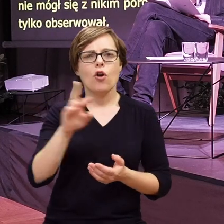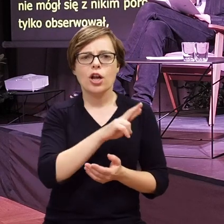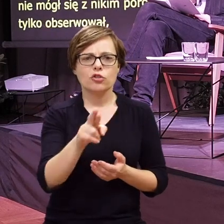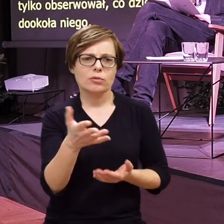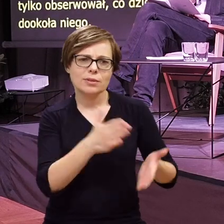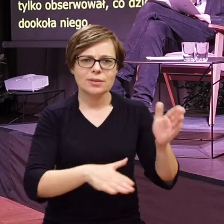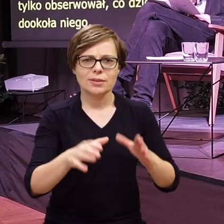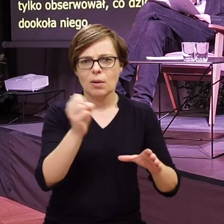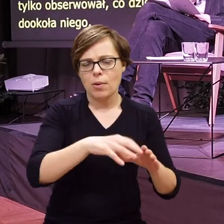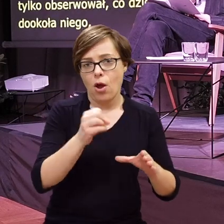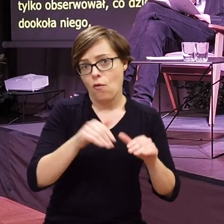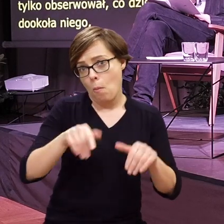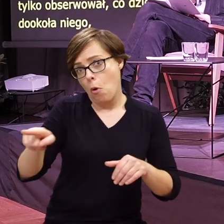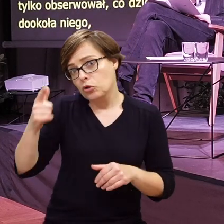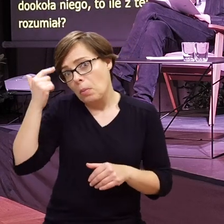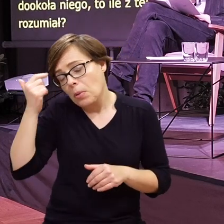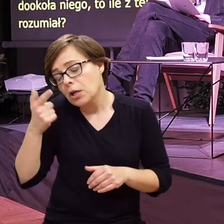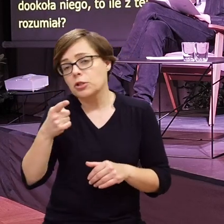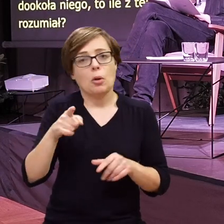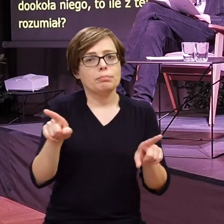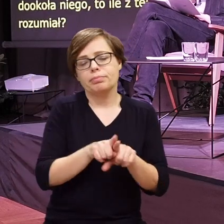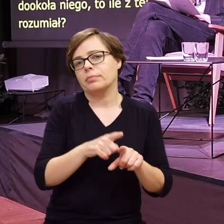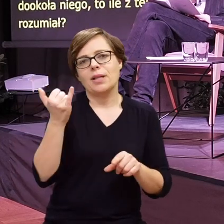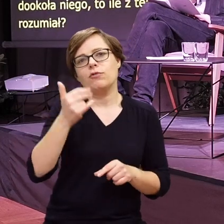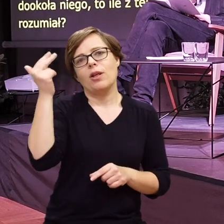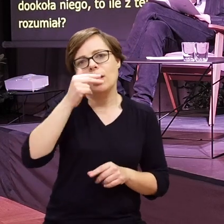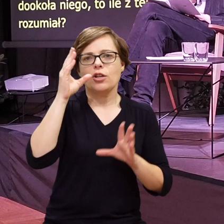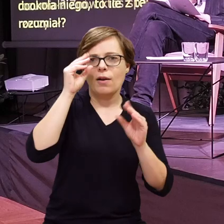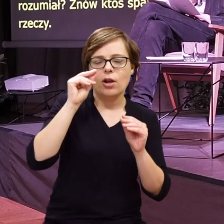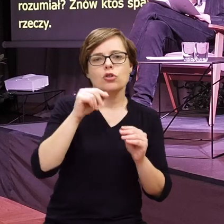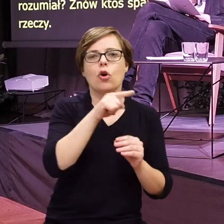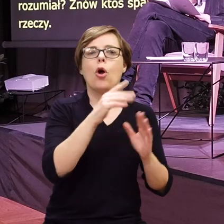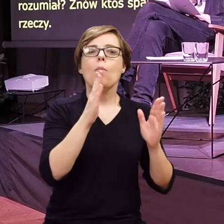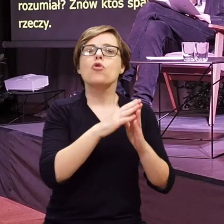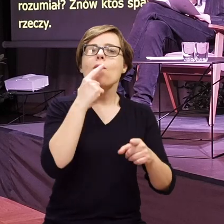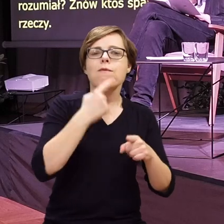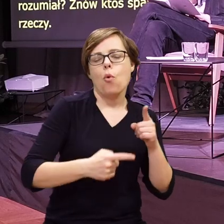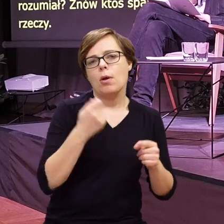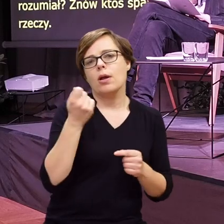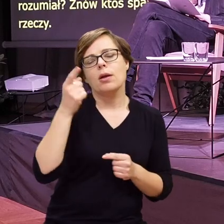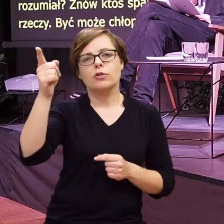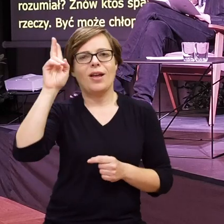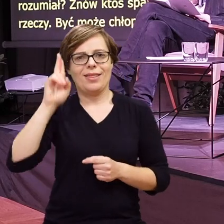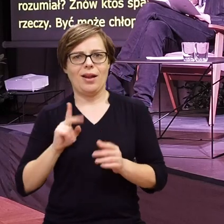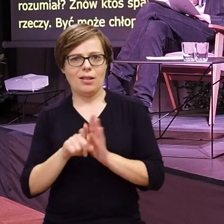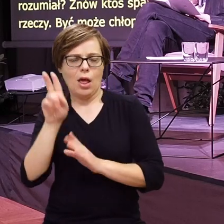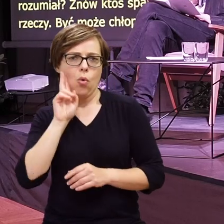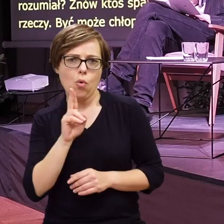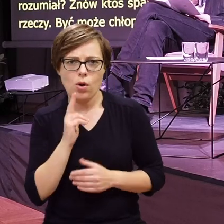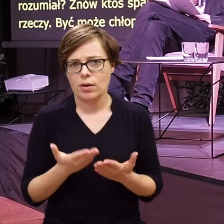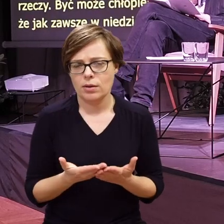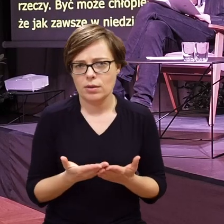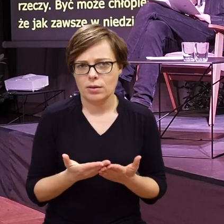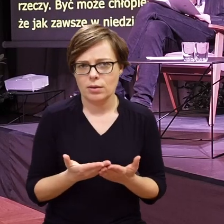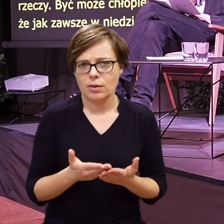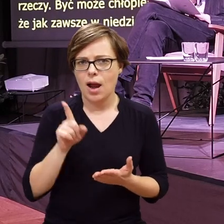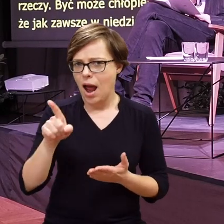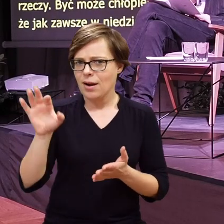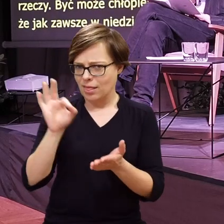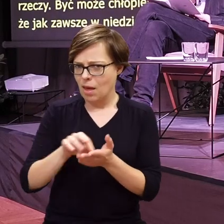spakował jego rzeczy. Być może chłopiec myślał, że jak zawsze w niedzielę, wieczorem wróci z domu wujka do internatu dla głuchych.